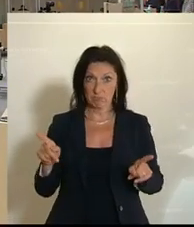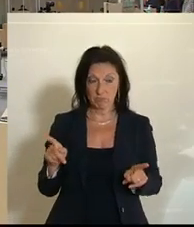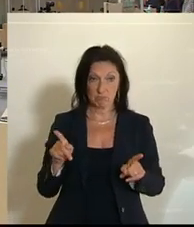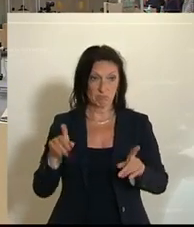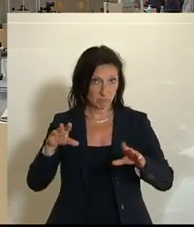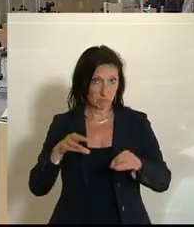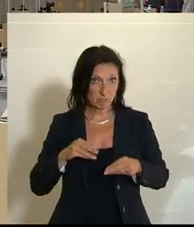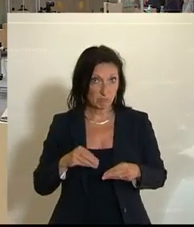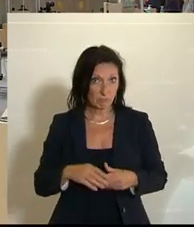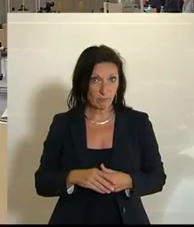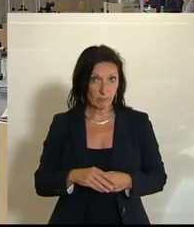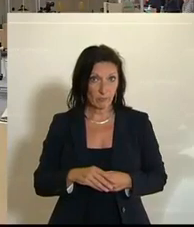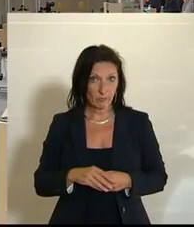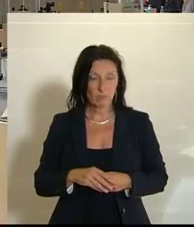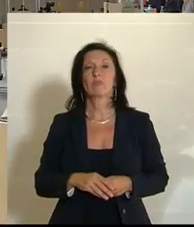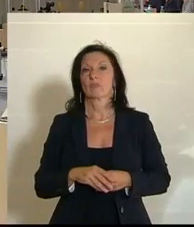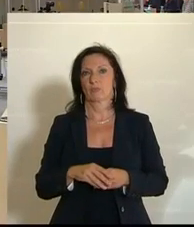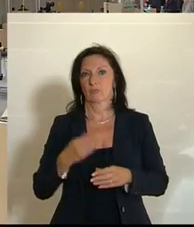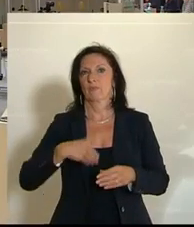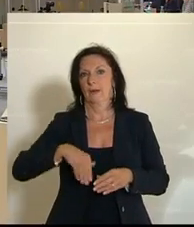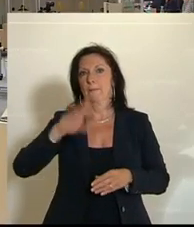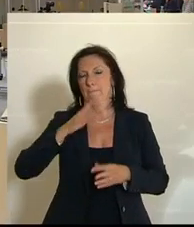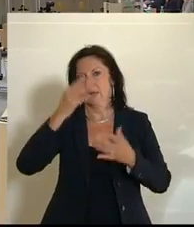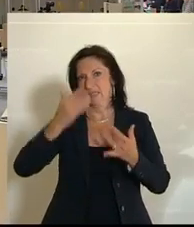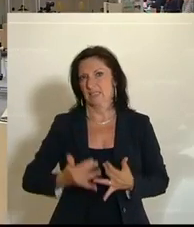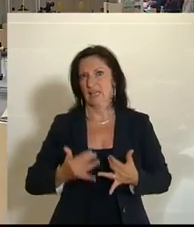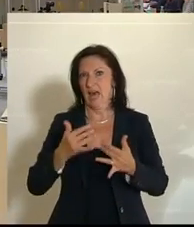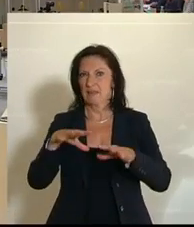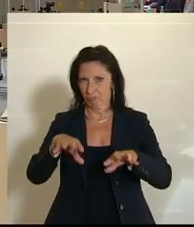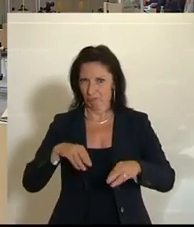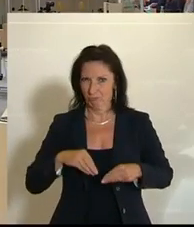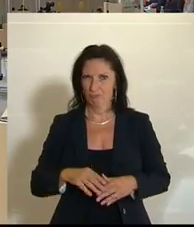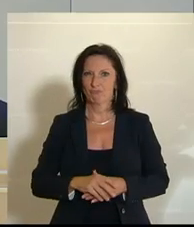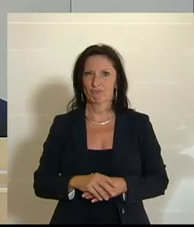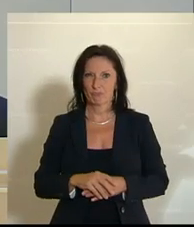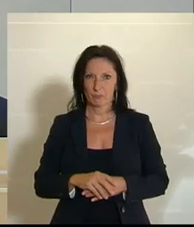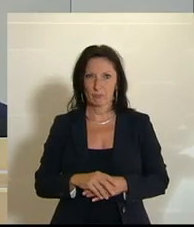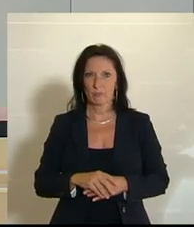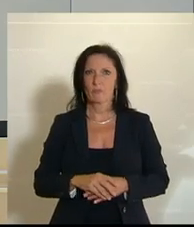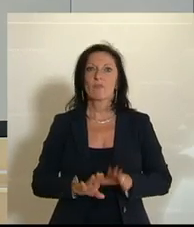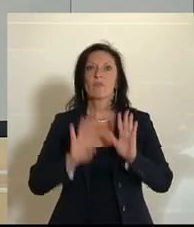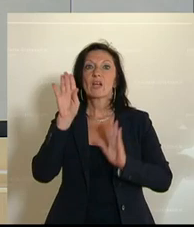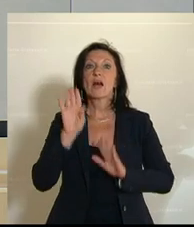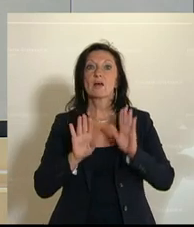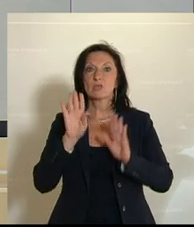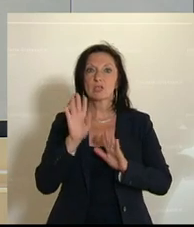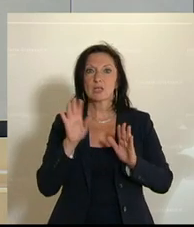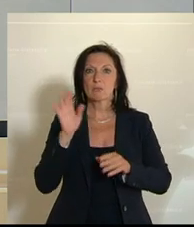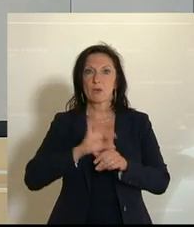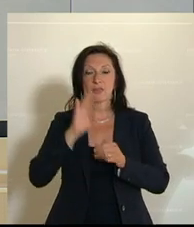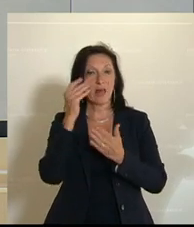Berichts? Das ist mit Mehrheit so zur Kenntnis genommen. Abstimmung über den